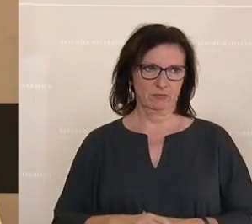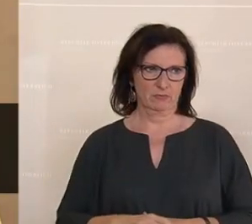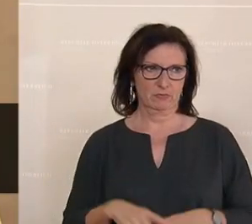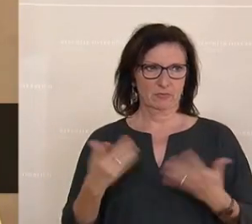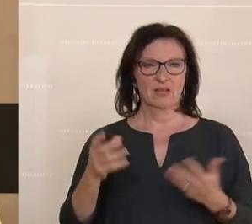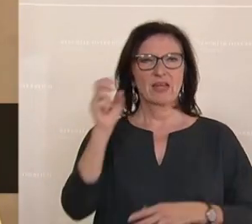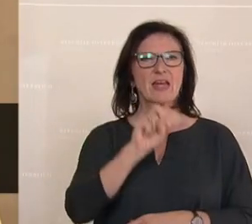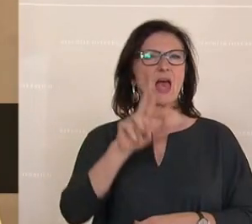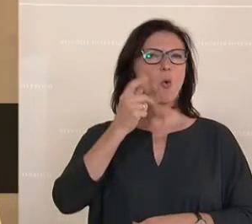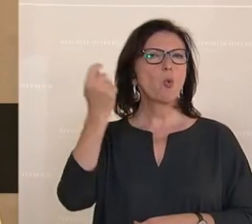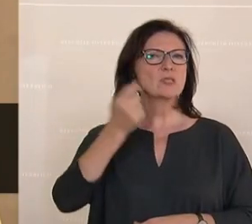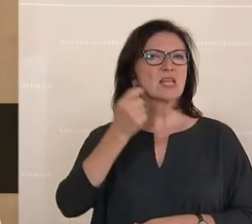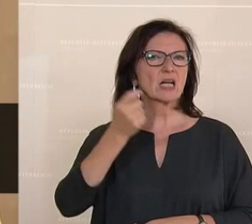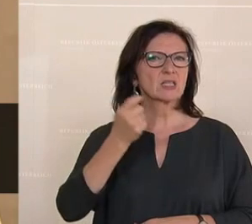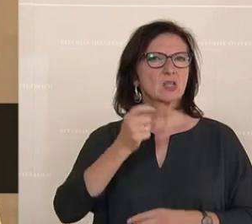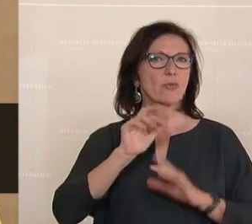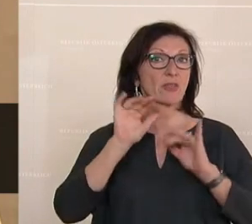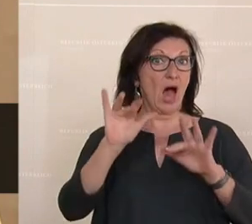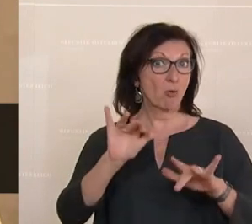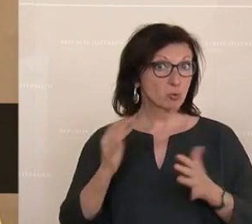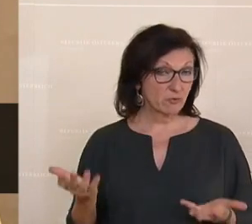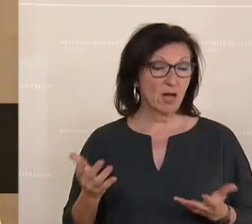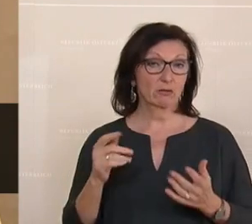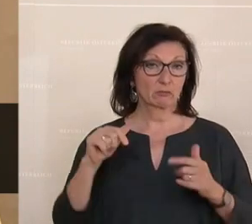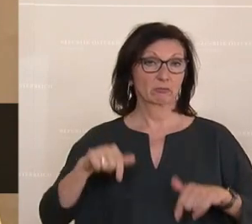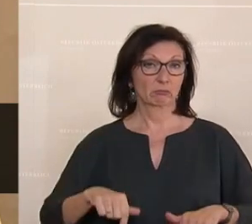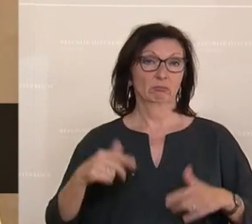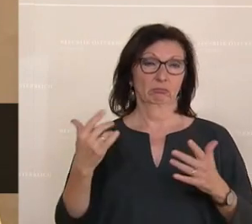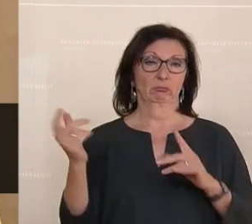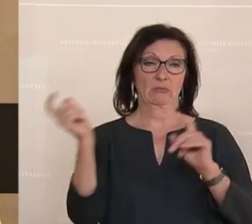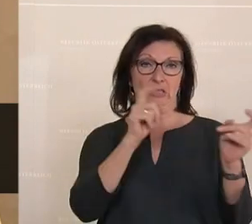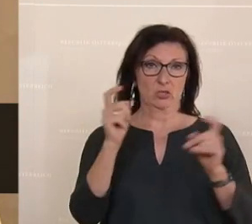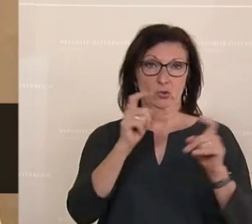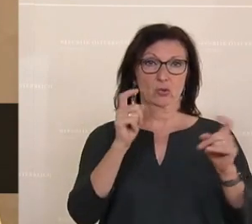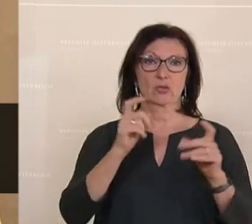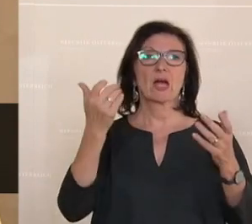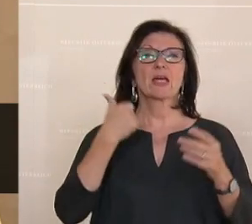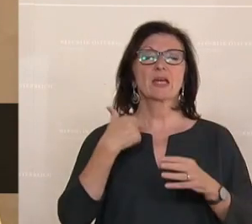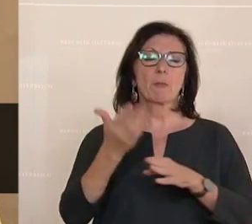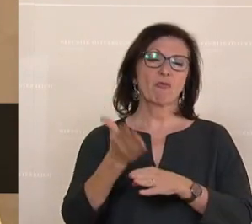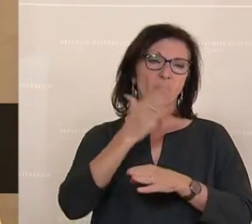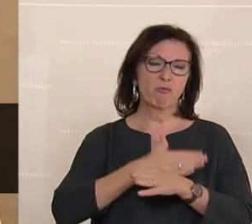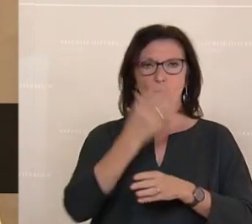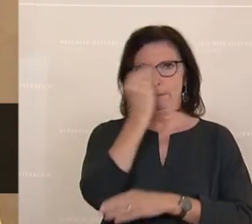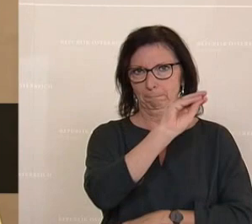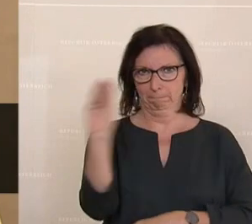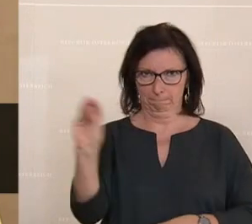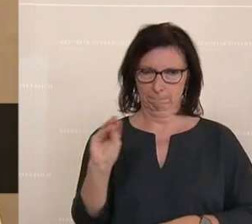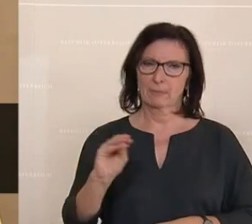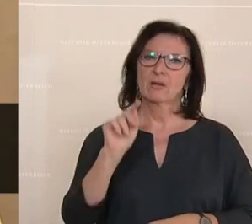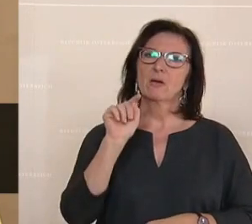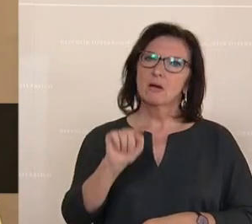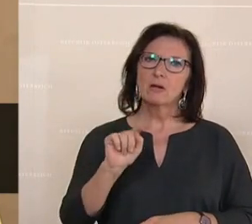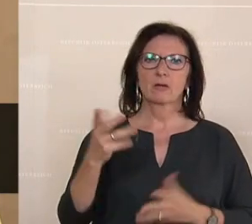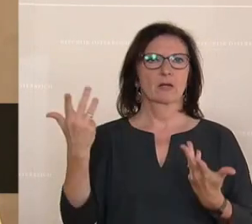der EU-Sanktionen in Russland und oder eben bei uns möchte ich folgende Tatsachen vorausschicken, die wir gesichert aus der